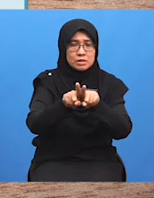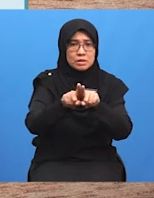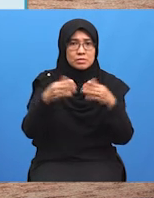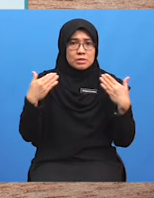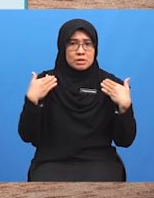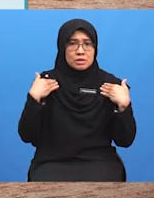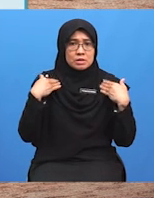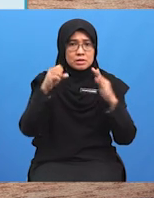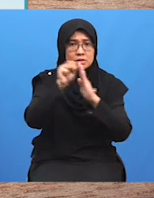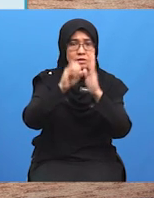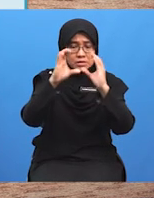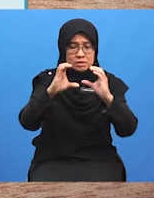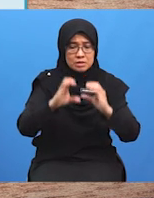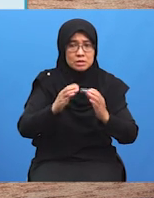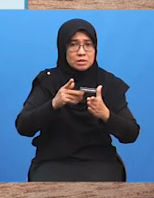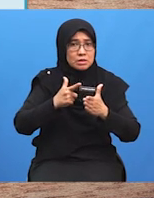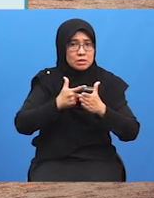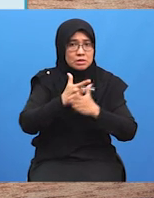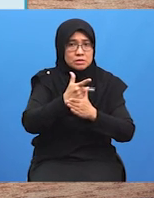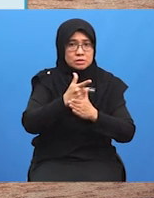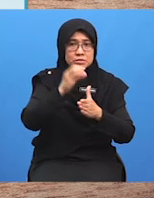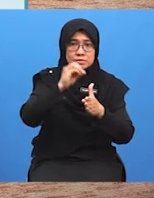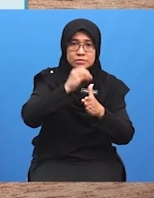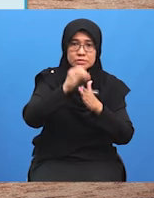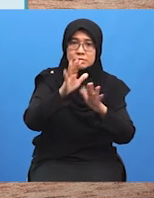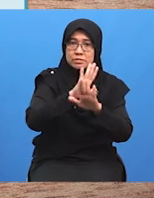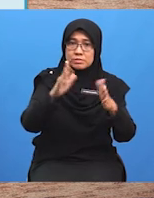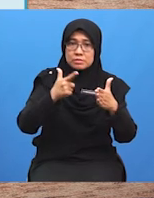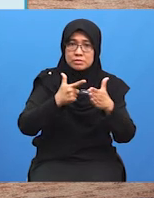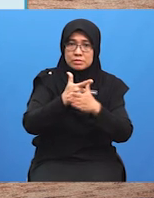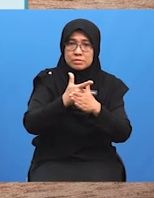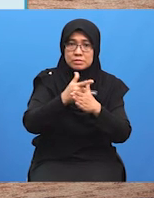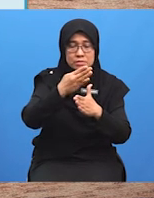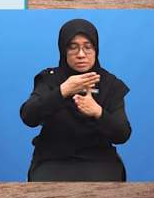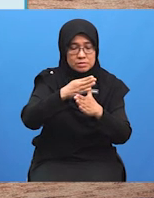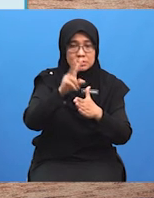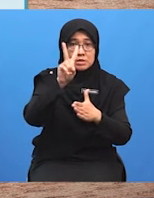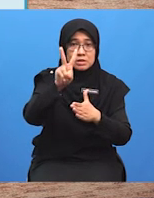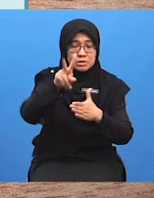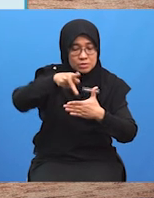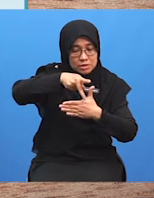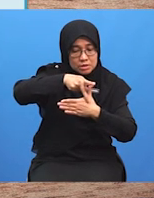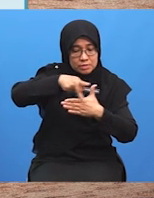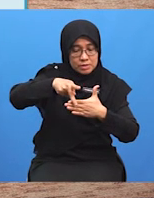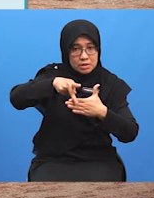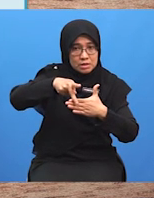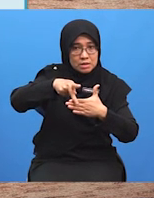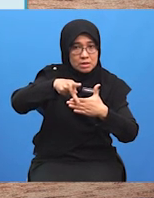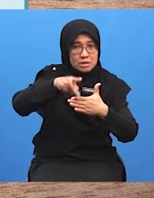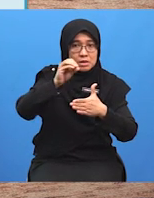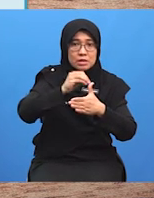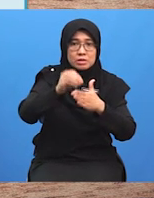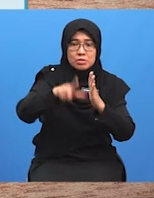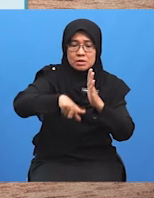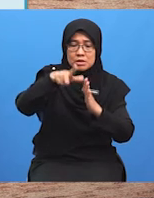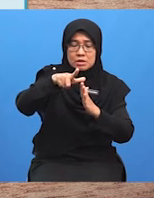secara langsung atau tidak langsung antara dua atau lebih pihak